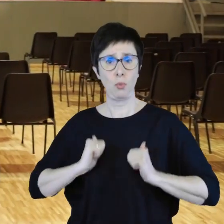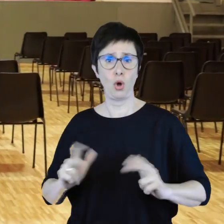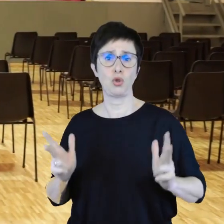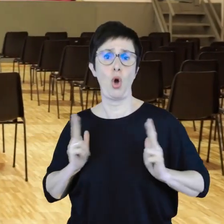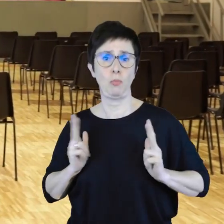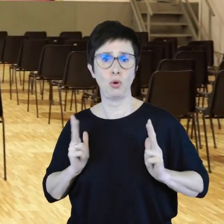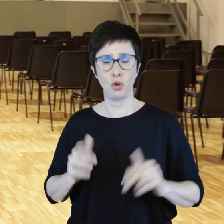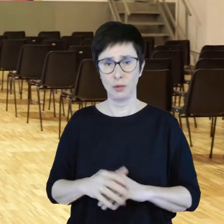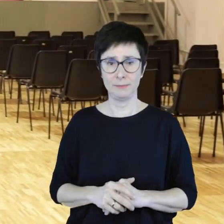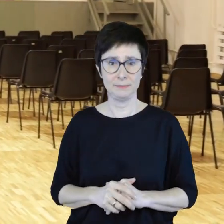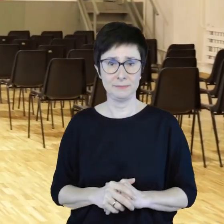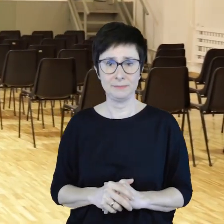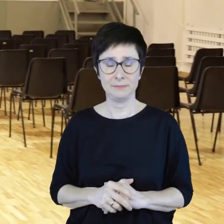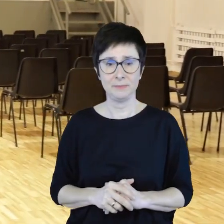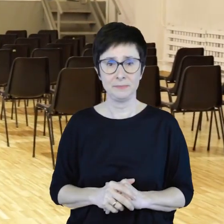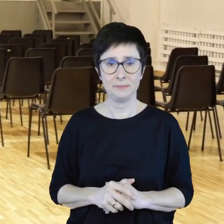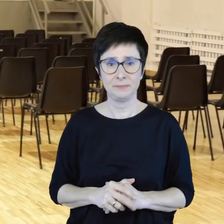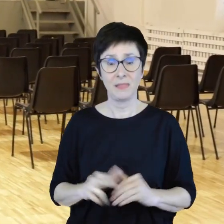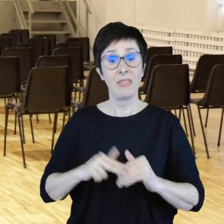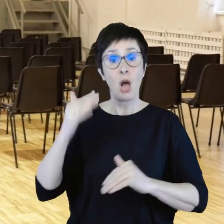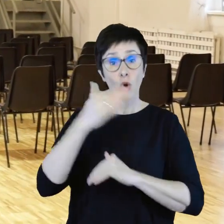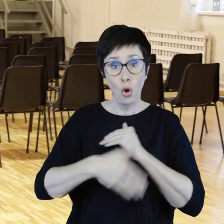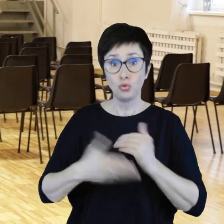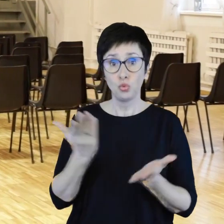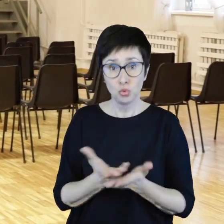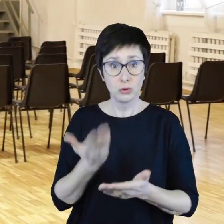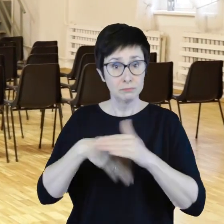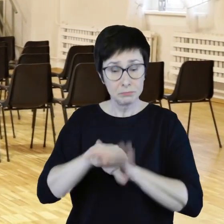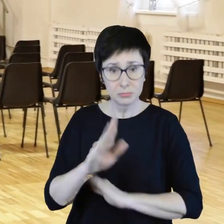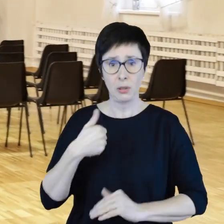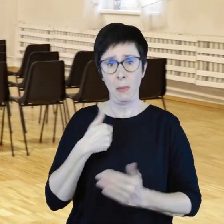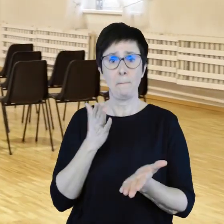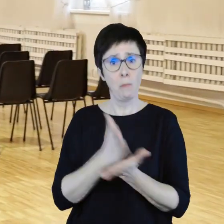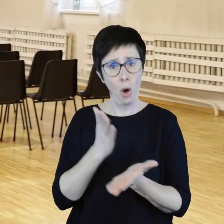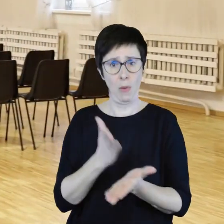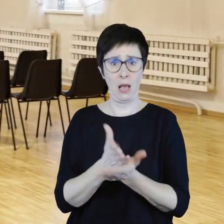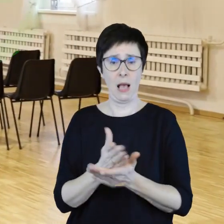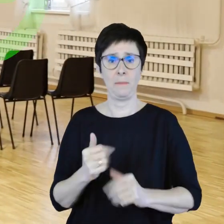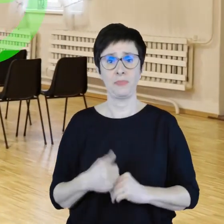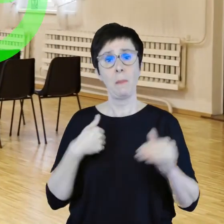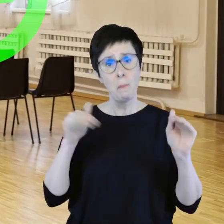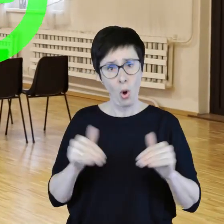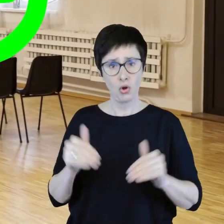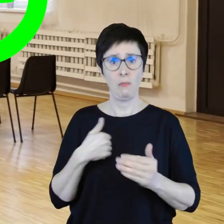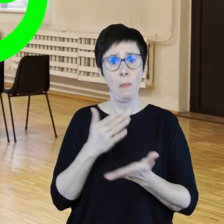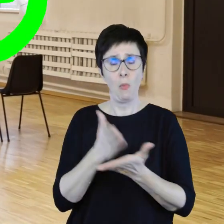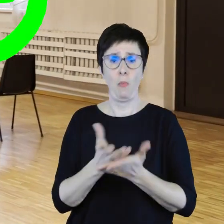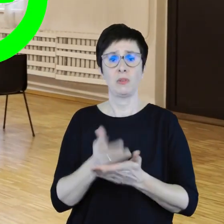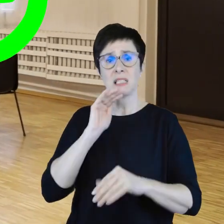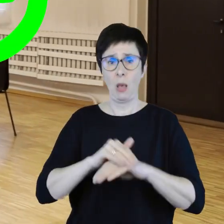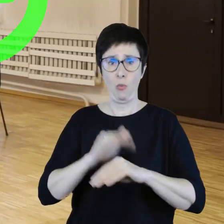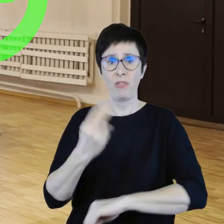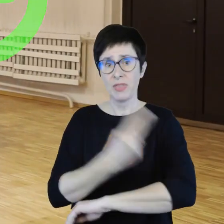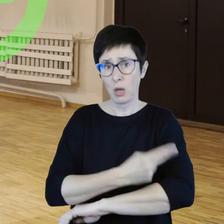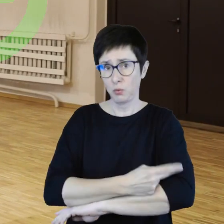będziesz mógł odpocząć. Na koniec wizyty służymy pomocą przy wyjściu. Możemy też zamówić dla Ciebie